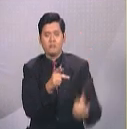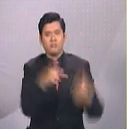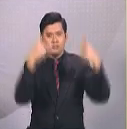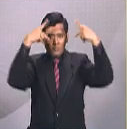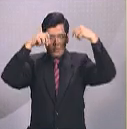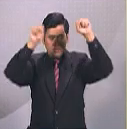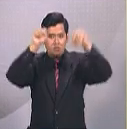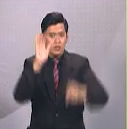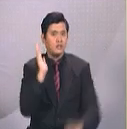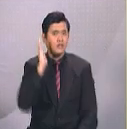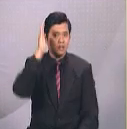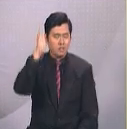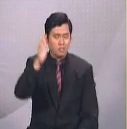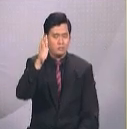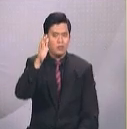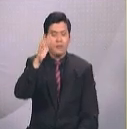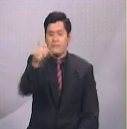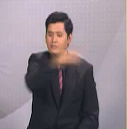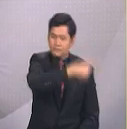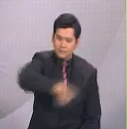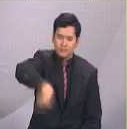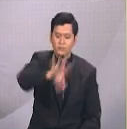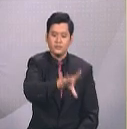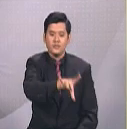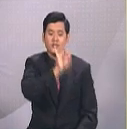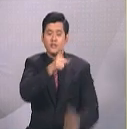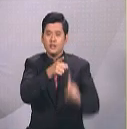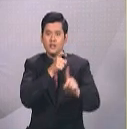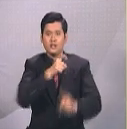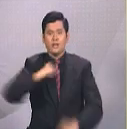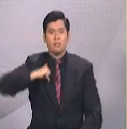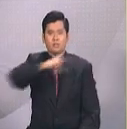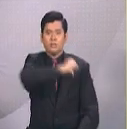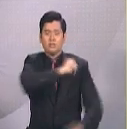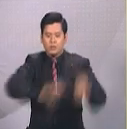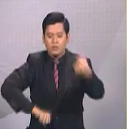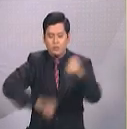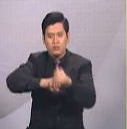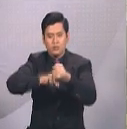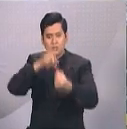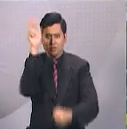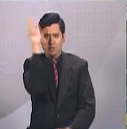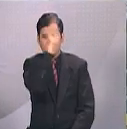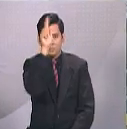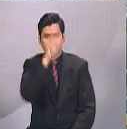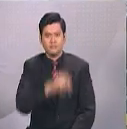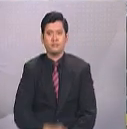dilantik di kalangan anggota penyokong kerajaan, Black Benchers.